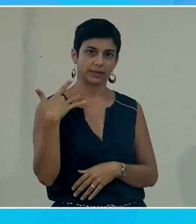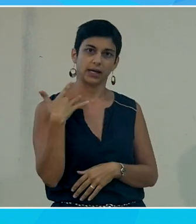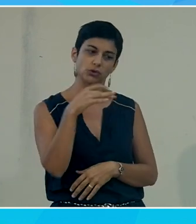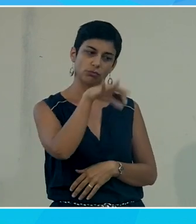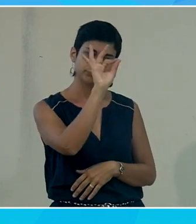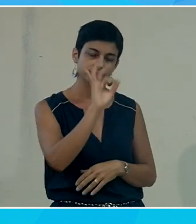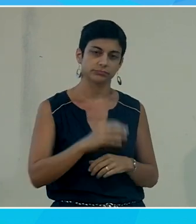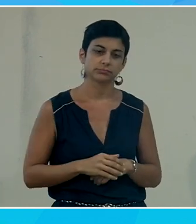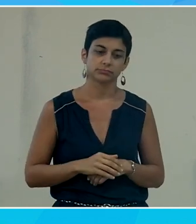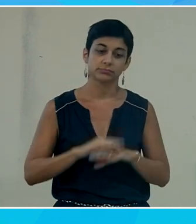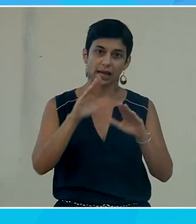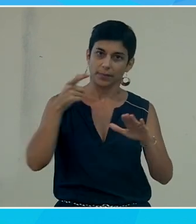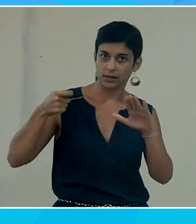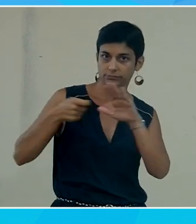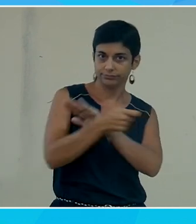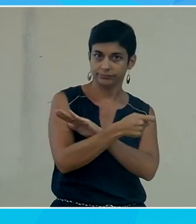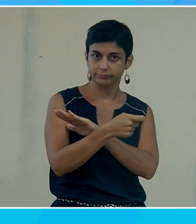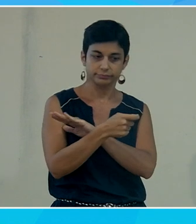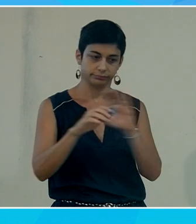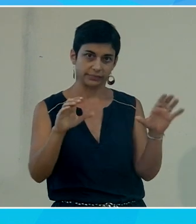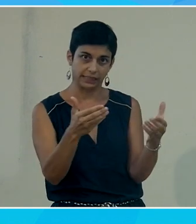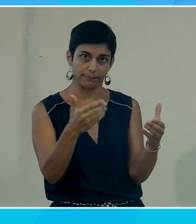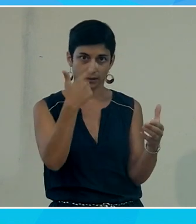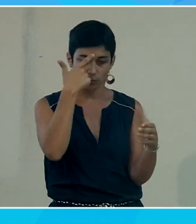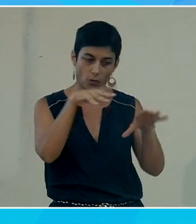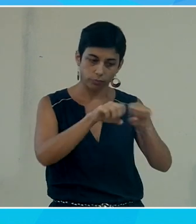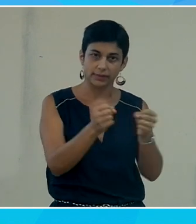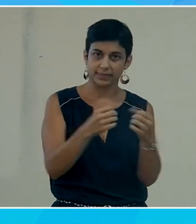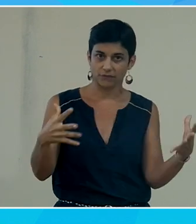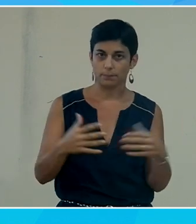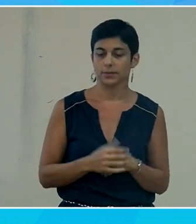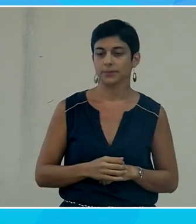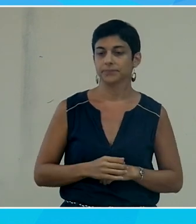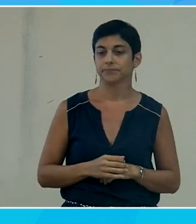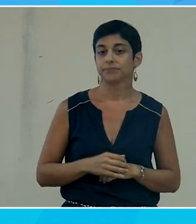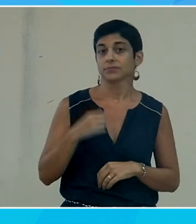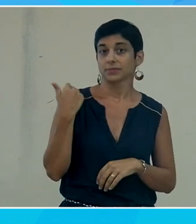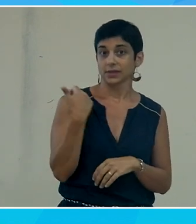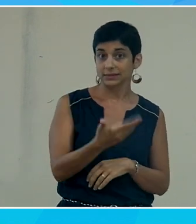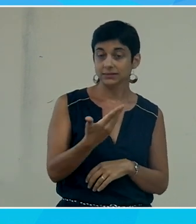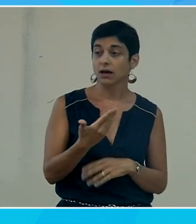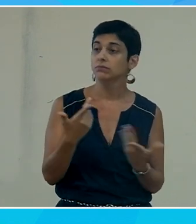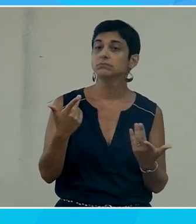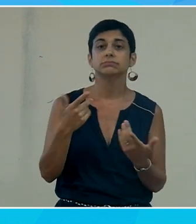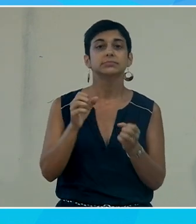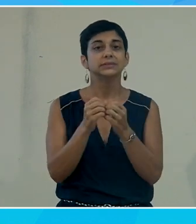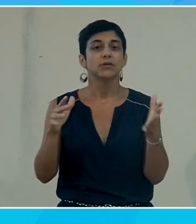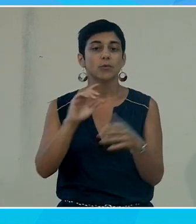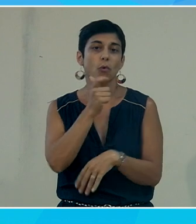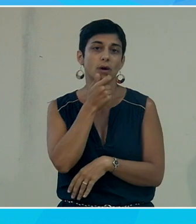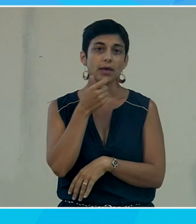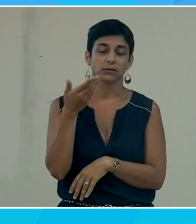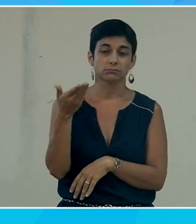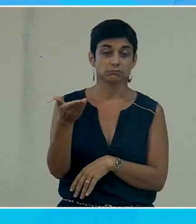on donne les investissements nécessaires aux personnes pour pouvoir faire des développements donc typiquement Sakip Shake le développeur anglais a participé à un hackathon